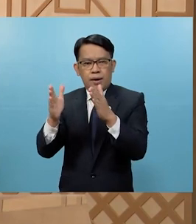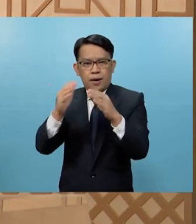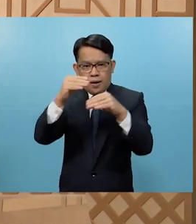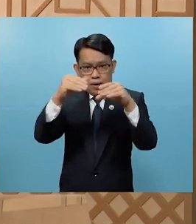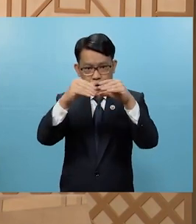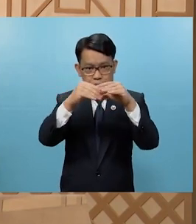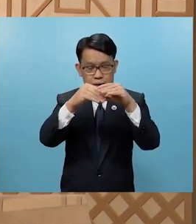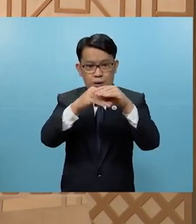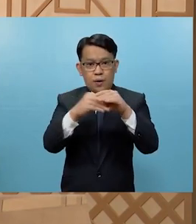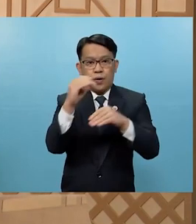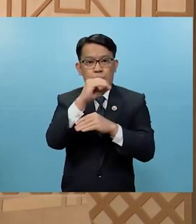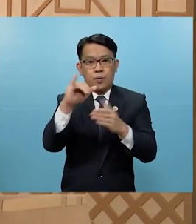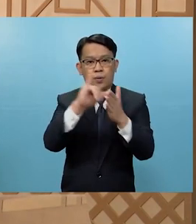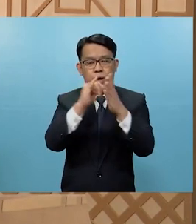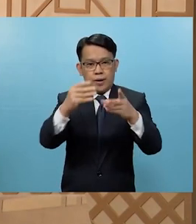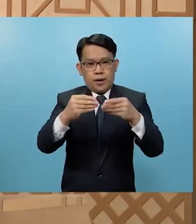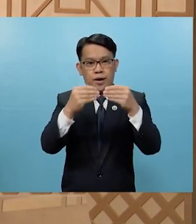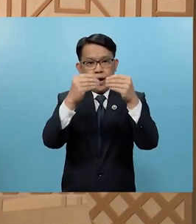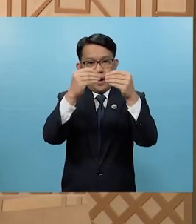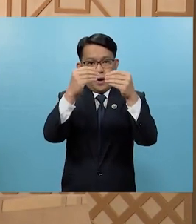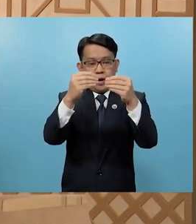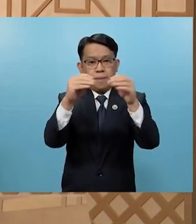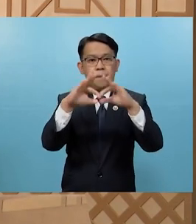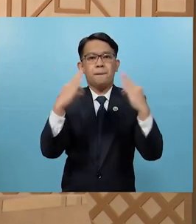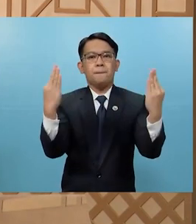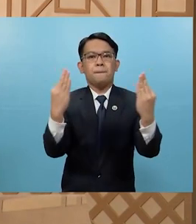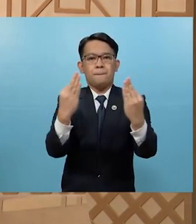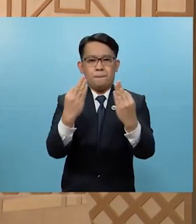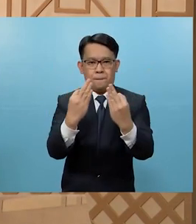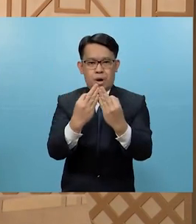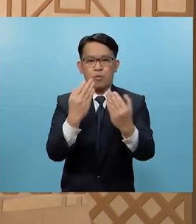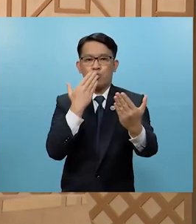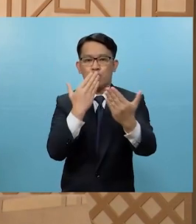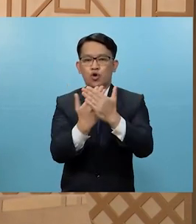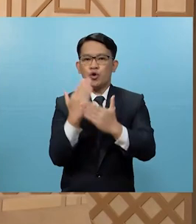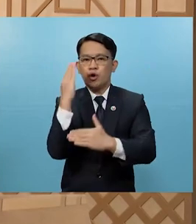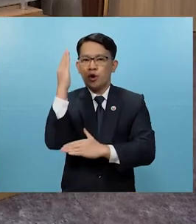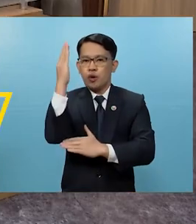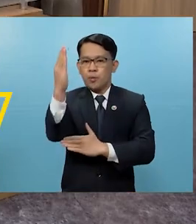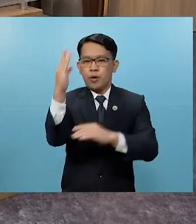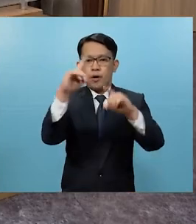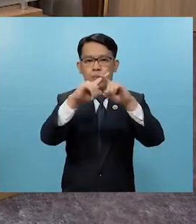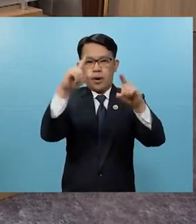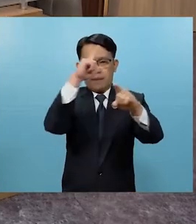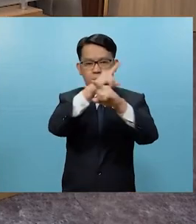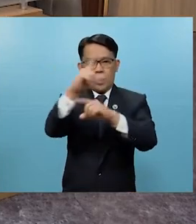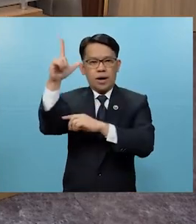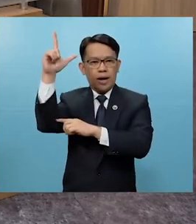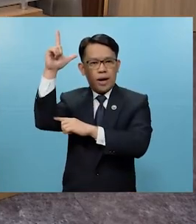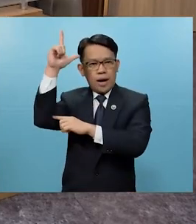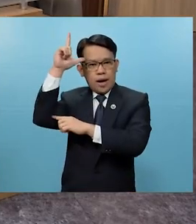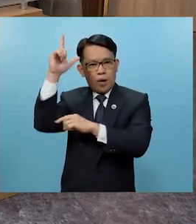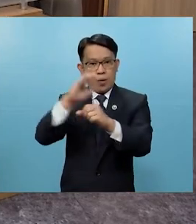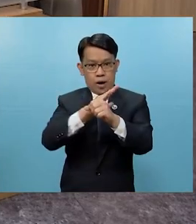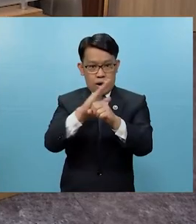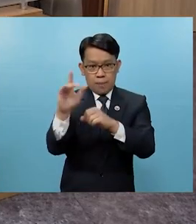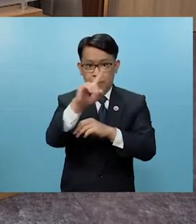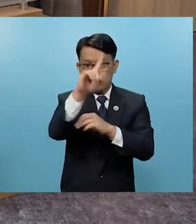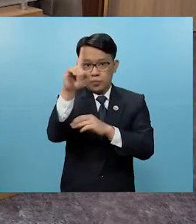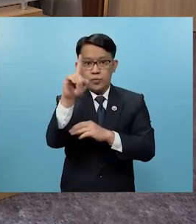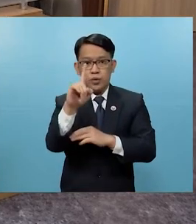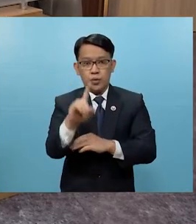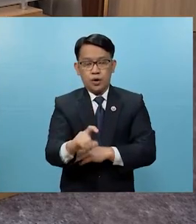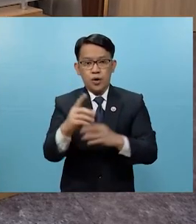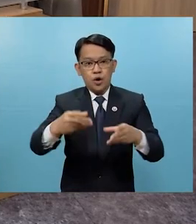-aasawa upang maibigay sa magiging sambahayan ang mabuting kapalaran Sobalit kapatid na Leo sapat na po ba na